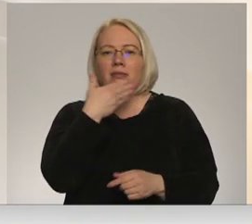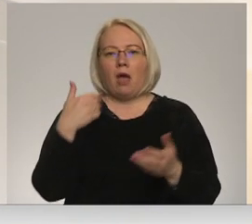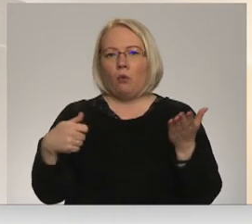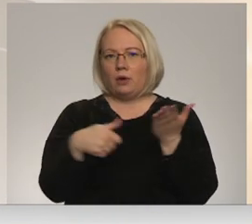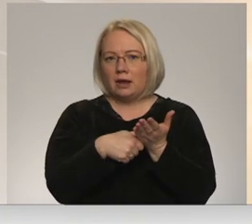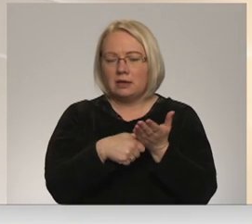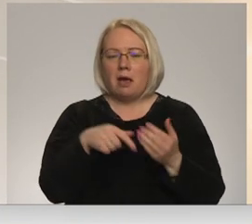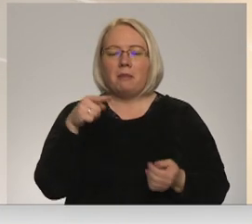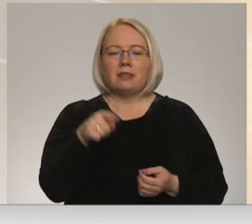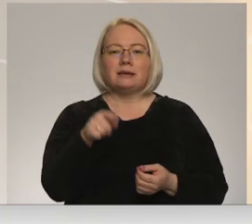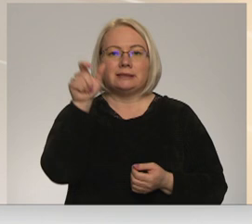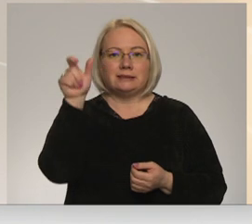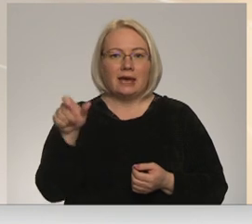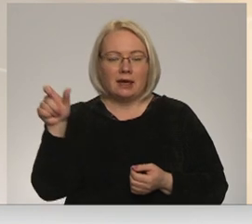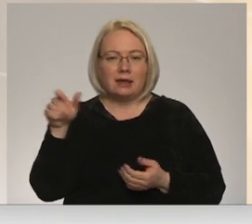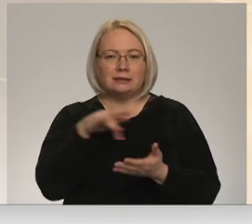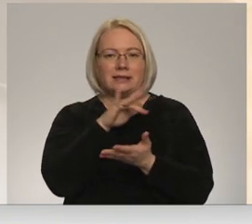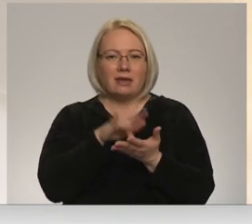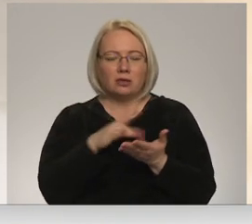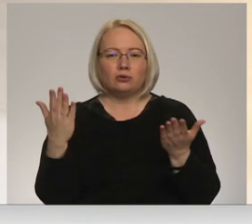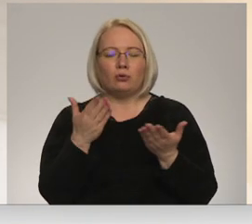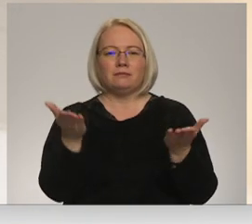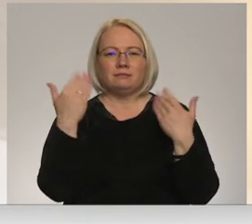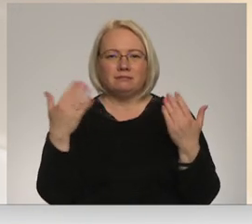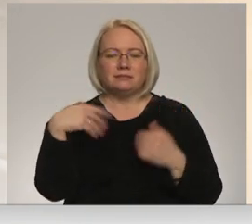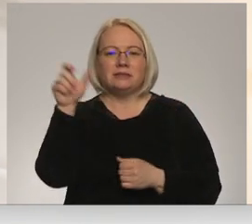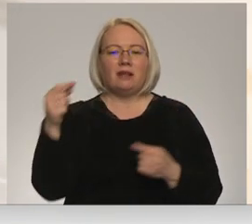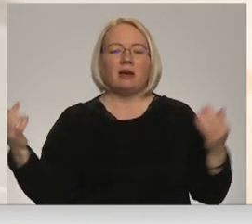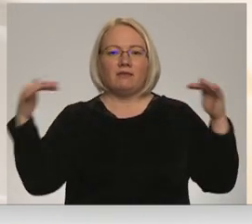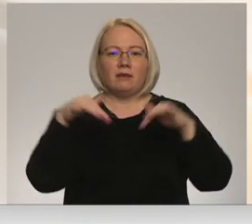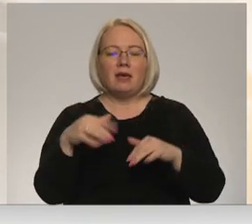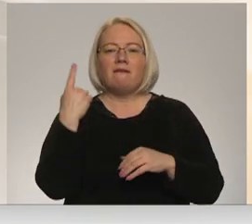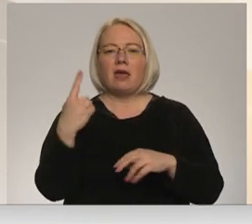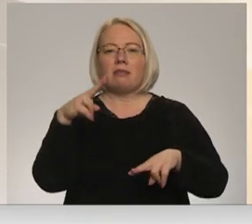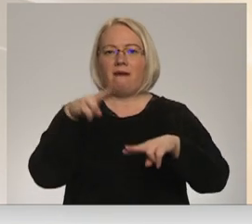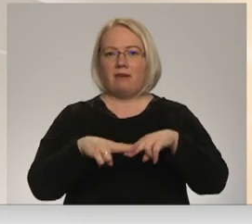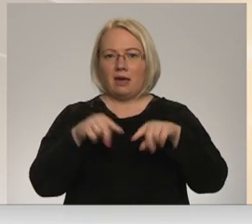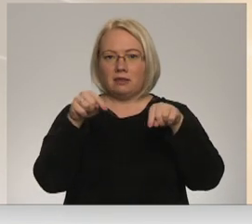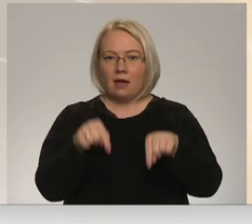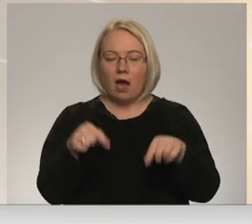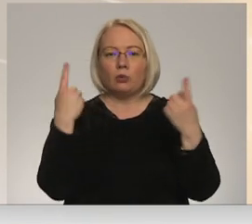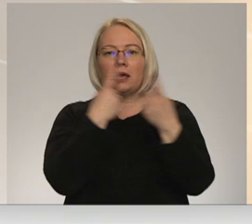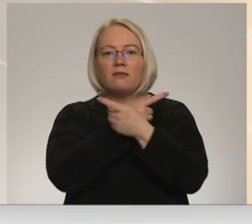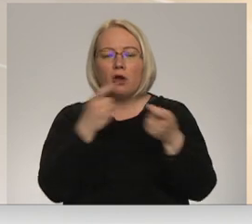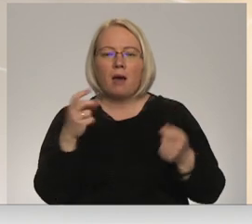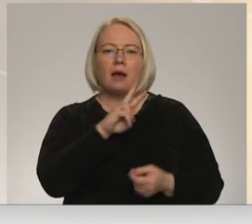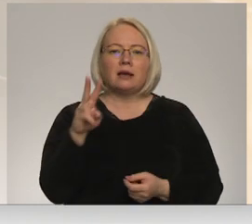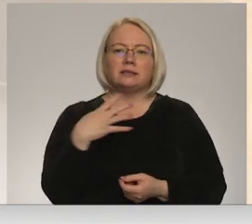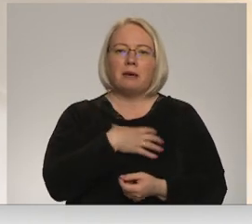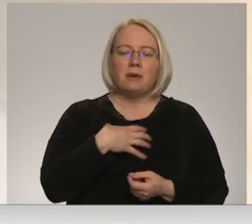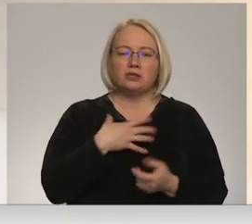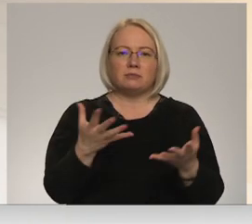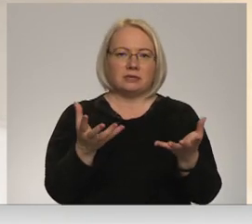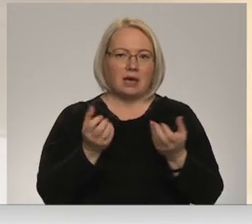arī šis centrs, kur cilvēki būs aicināti nākt un vienu vietu visus šos pakalpojumus un informāciju, kas viņam ir nepieciešamas